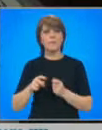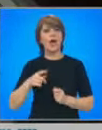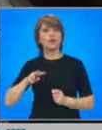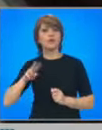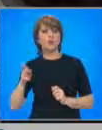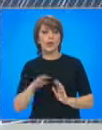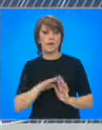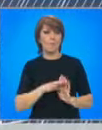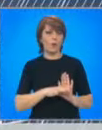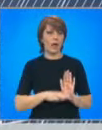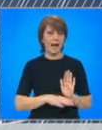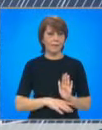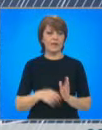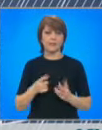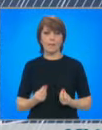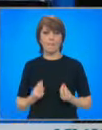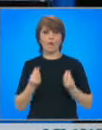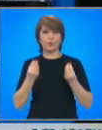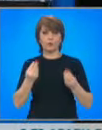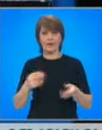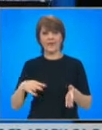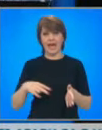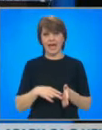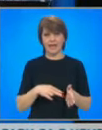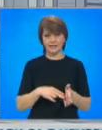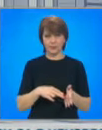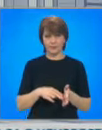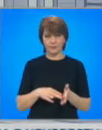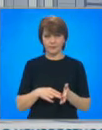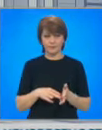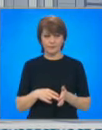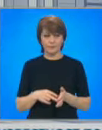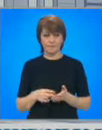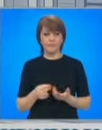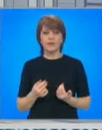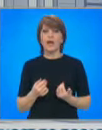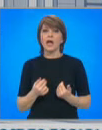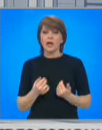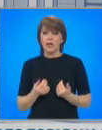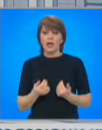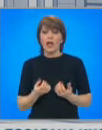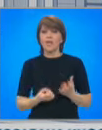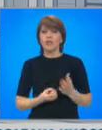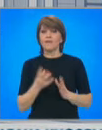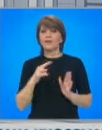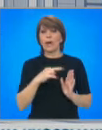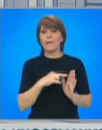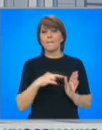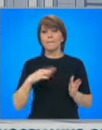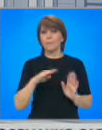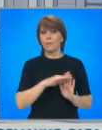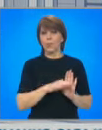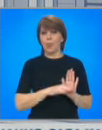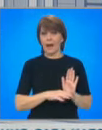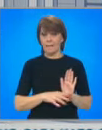иновациите, цели подобряване на енергийната ефективност на предприятията у нас. Грамтова програма, този път по линията на Реактию,